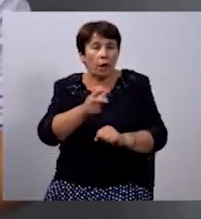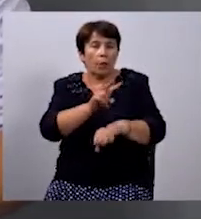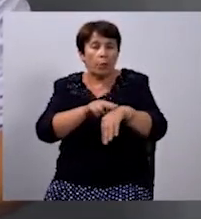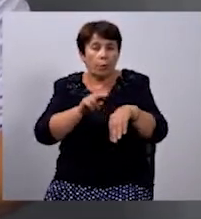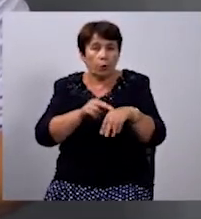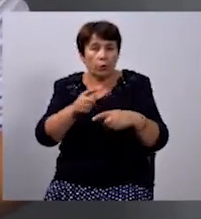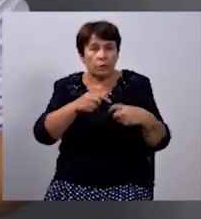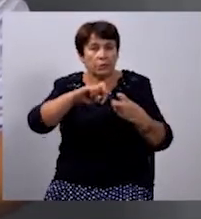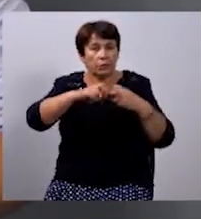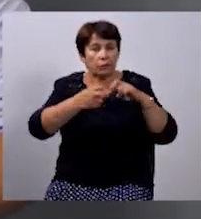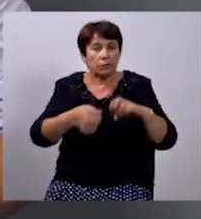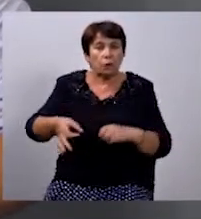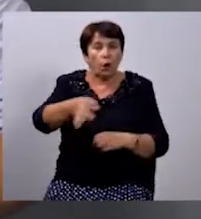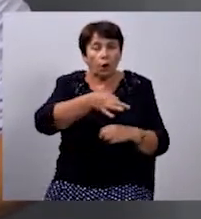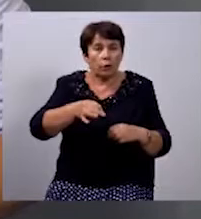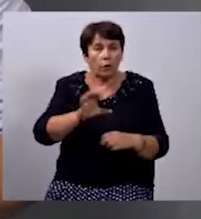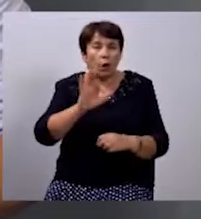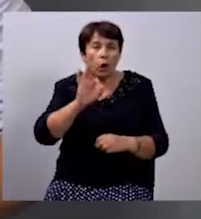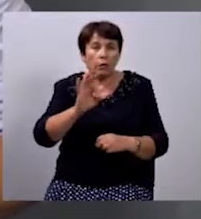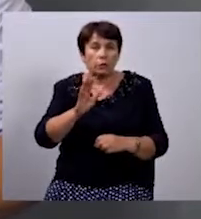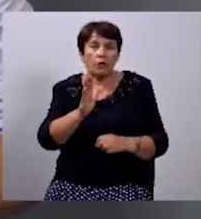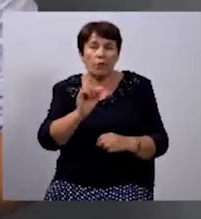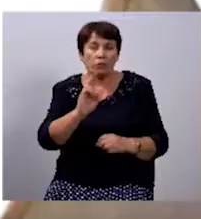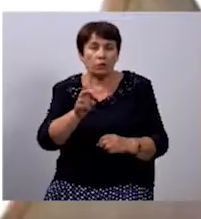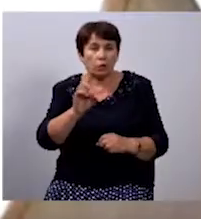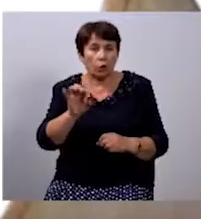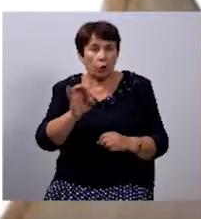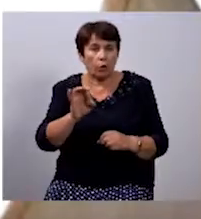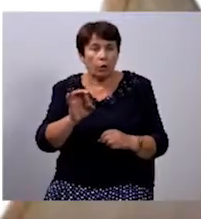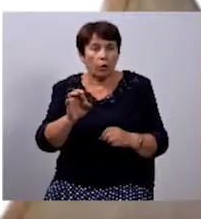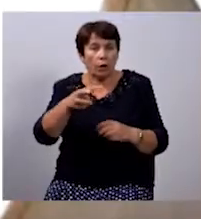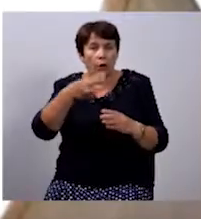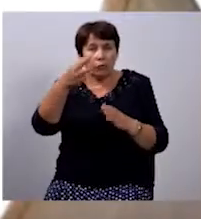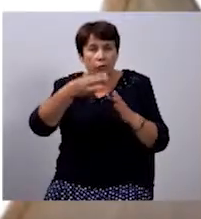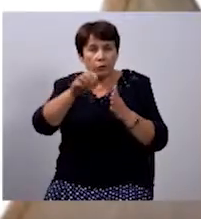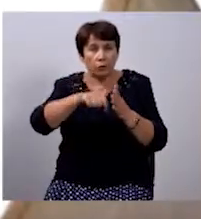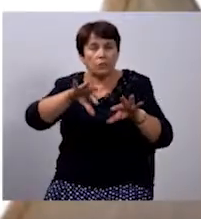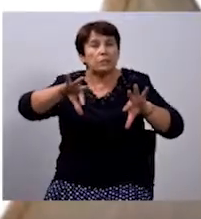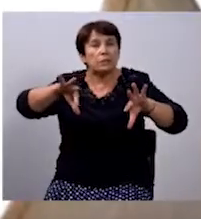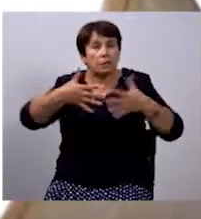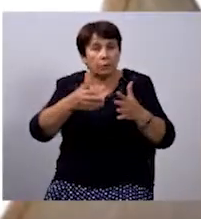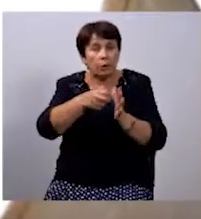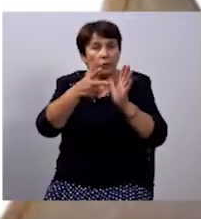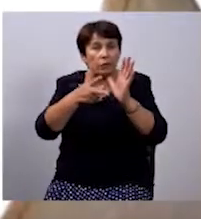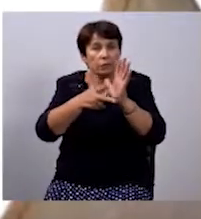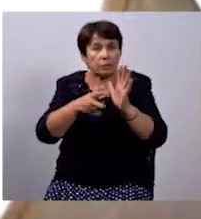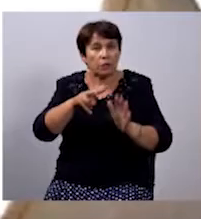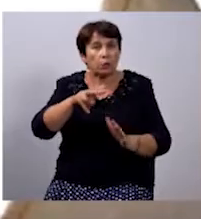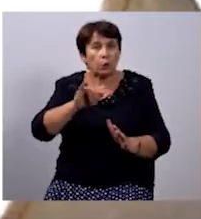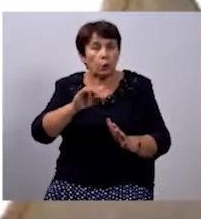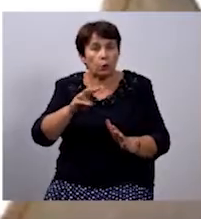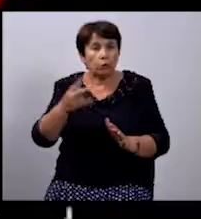в Івано-Франківській області Олександр Вовченко. Відео з місця пригоди, яке трапилося 18 лютого